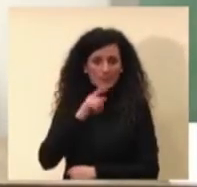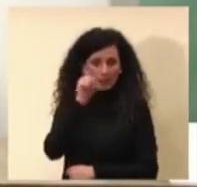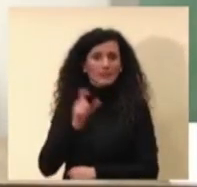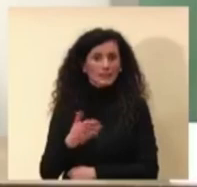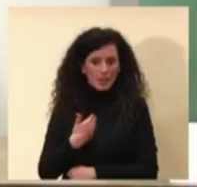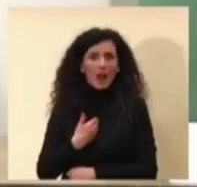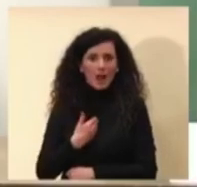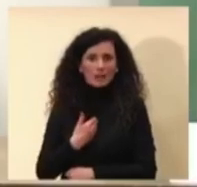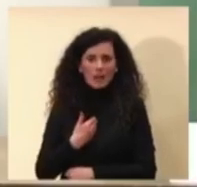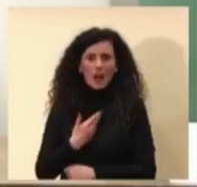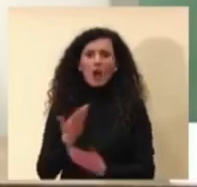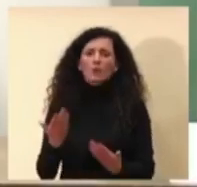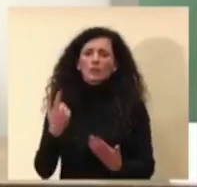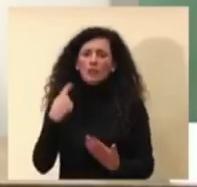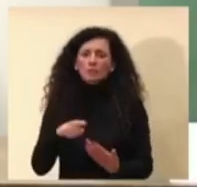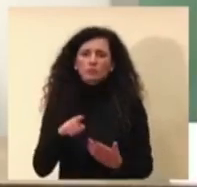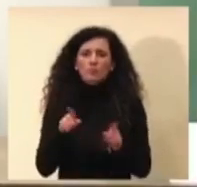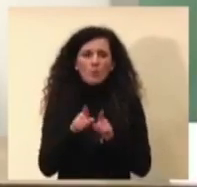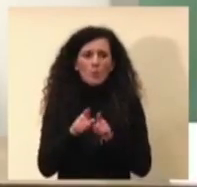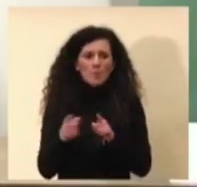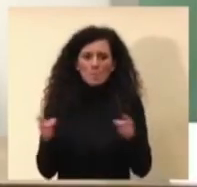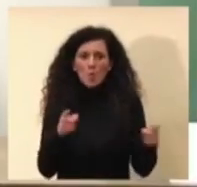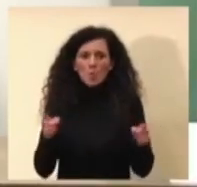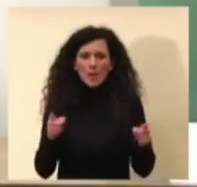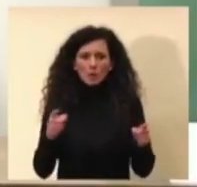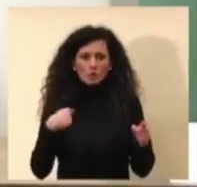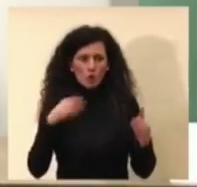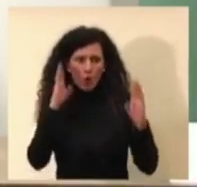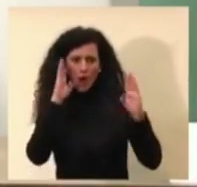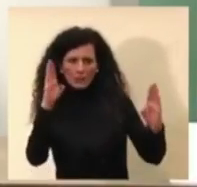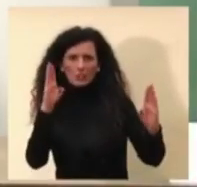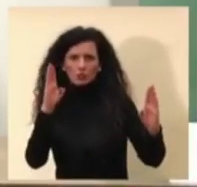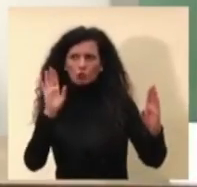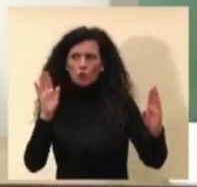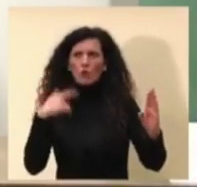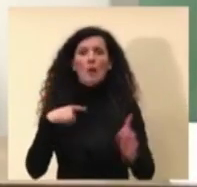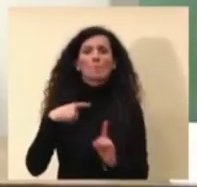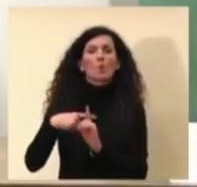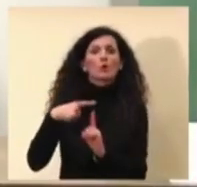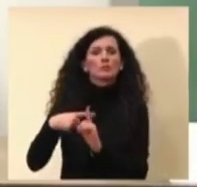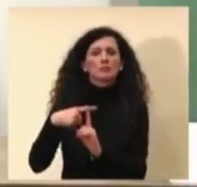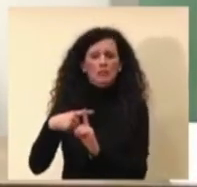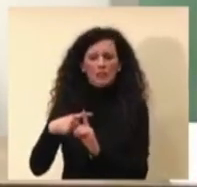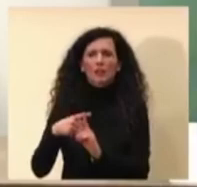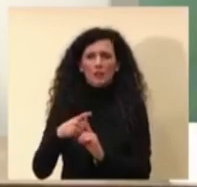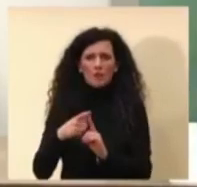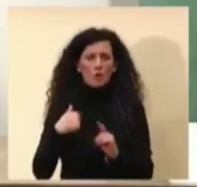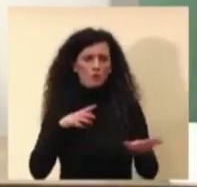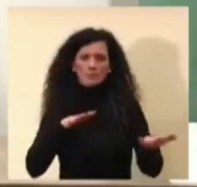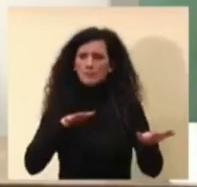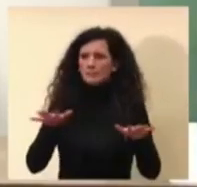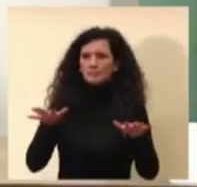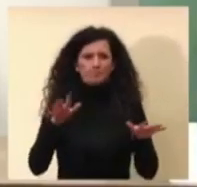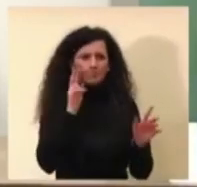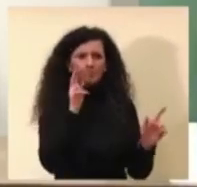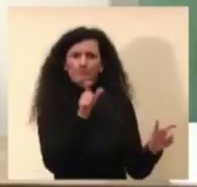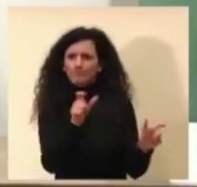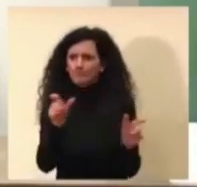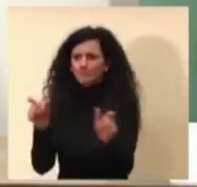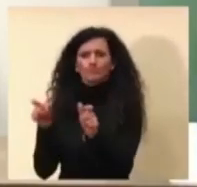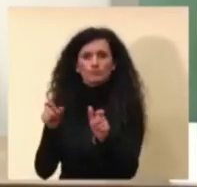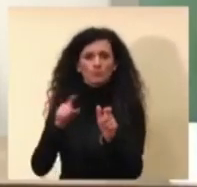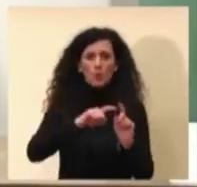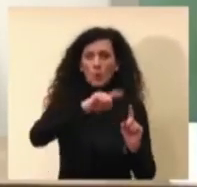tensione positiva nel senso di grande attenzione per fare in modo che il nostro paese possa continuare a mantenere le curve il più